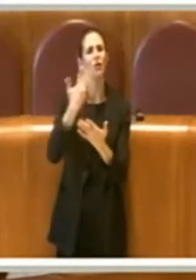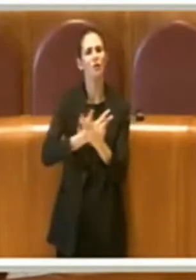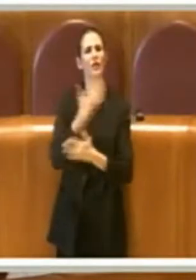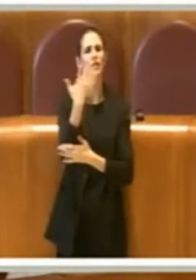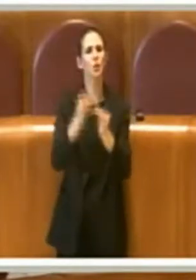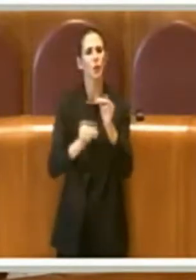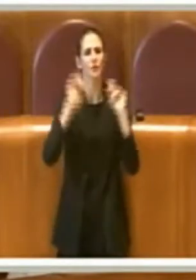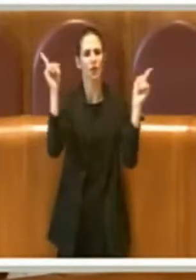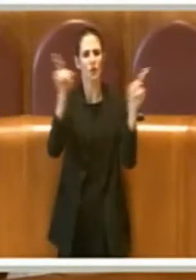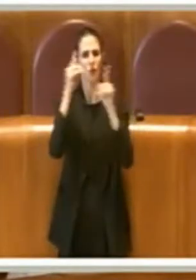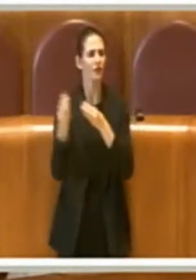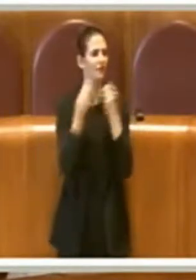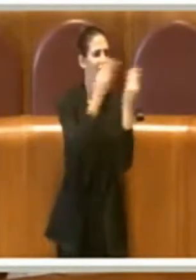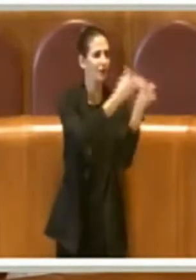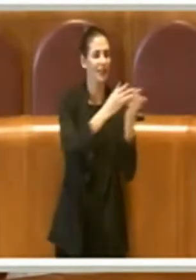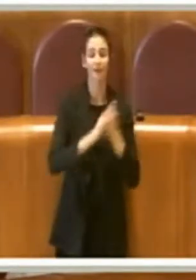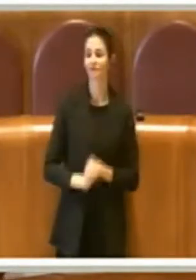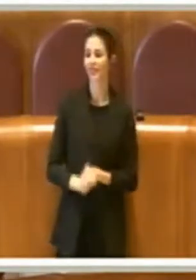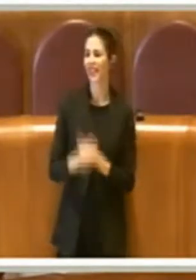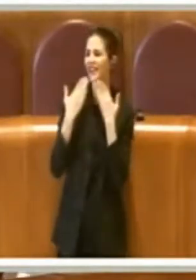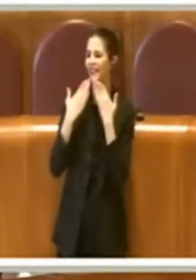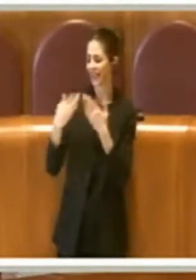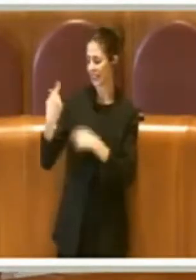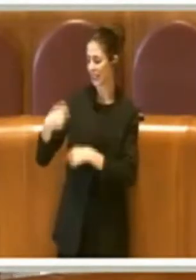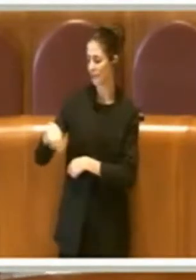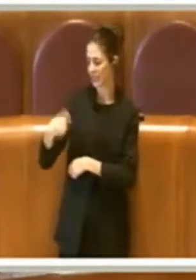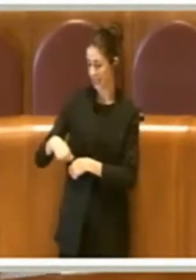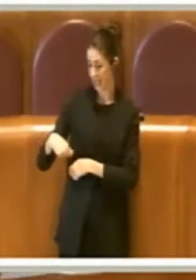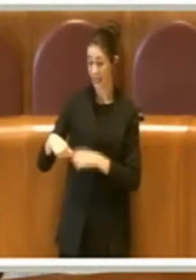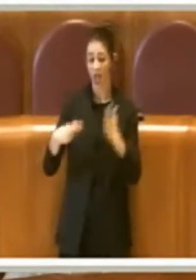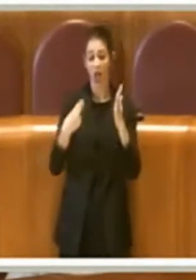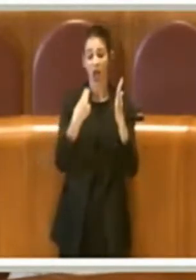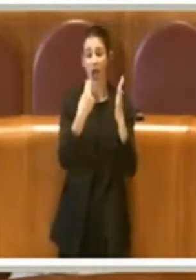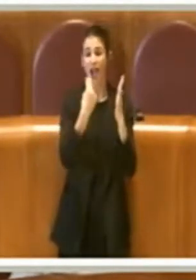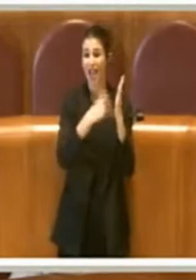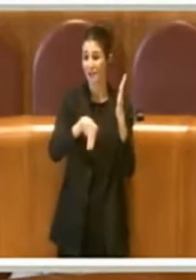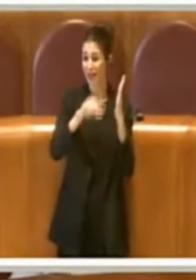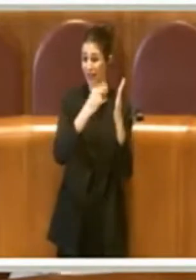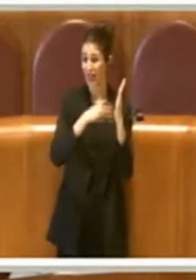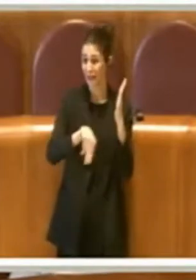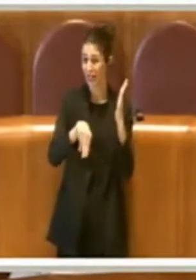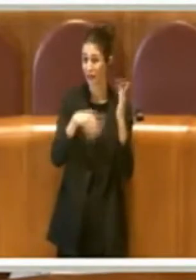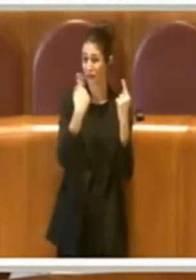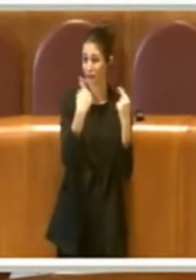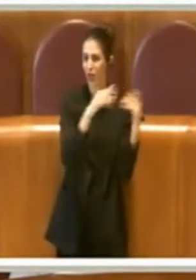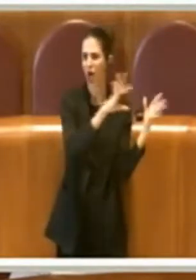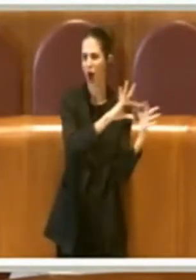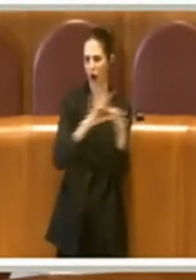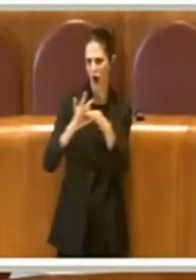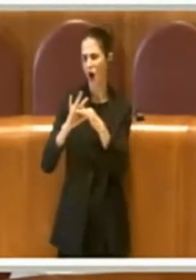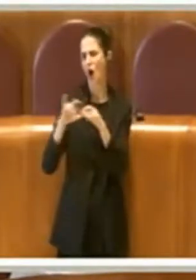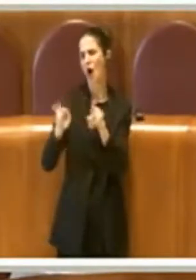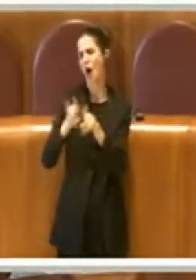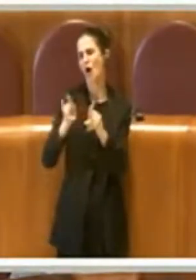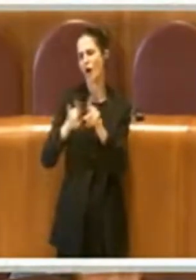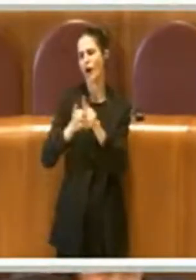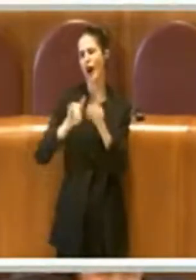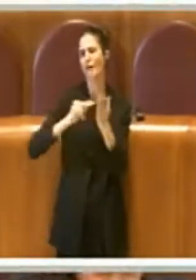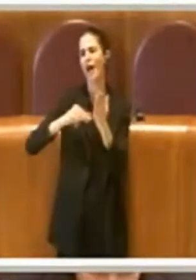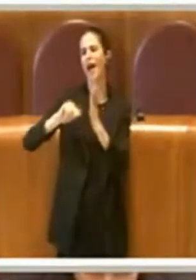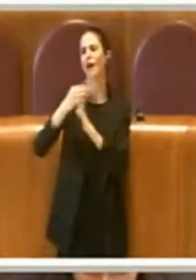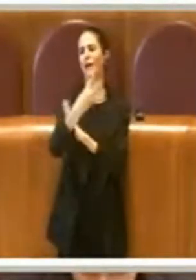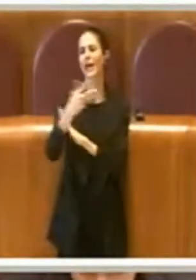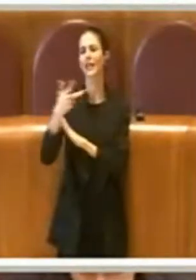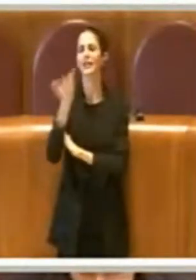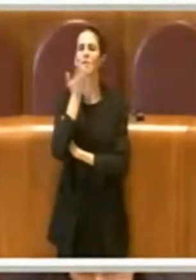Ok, grazie Presidente. Questo emendamento, come il 43, va nell'indirizzo di favorire la produzione